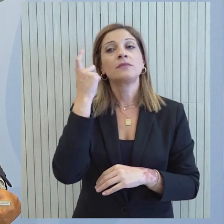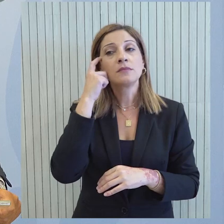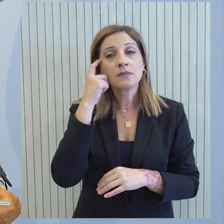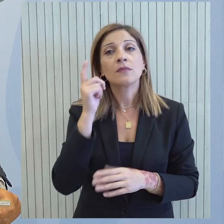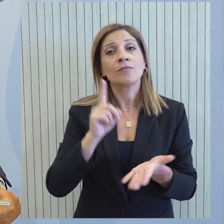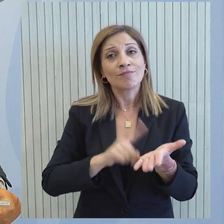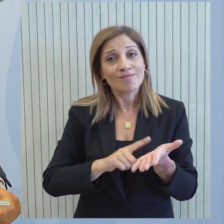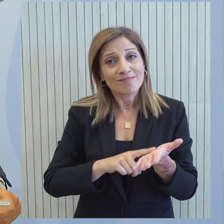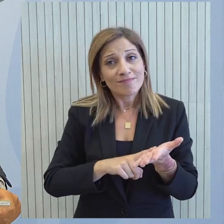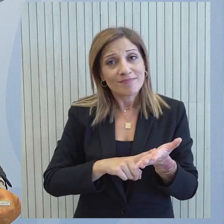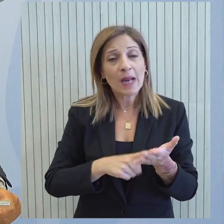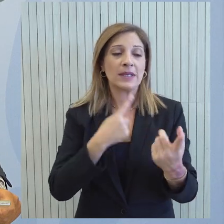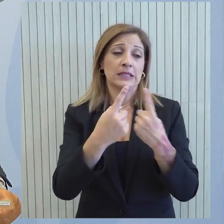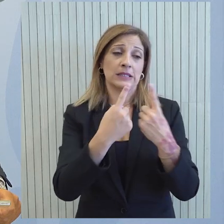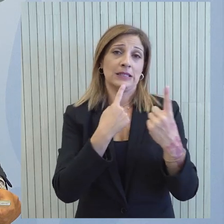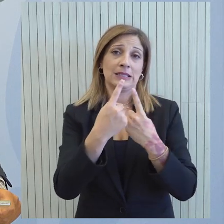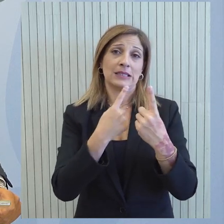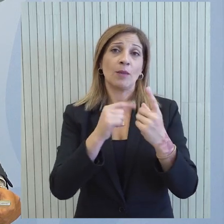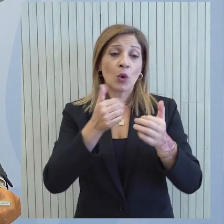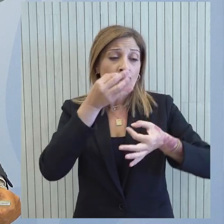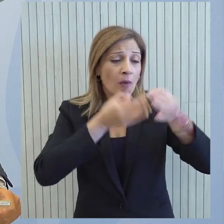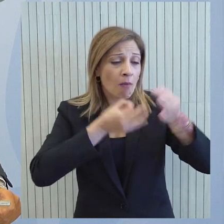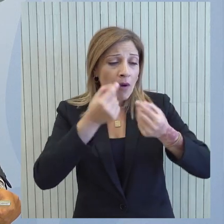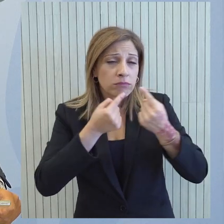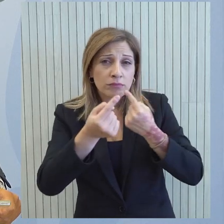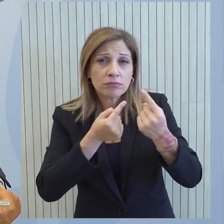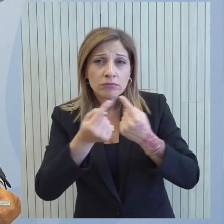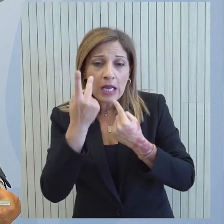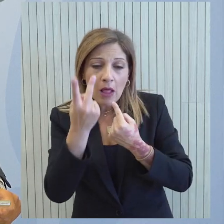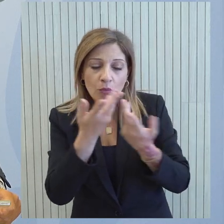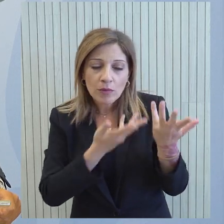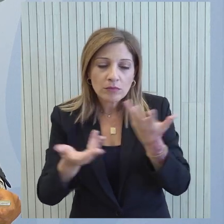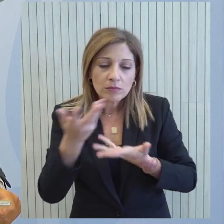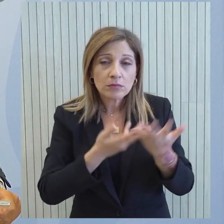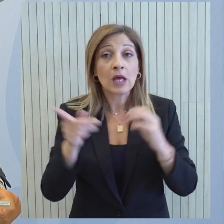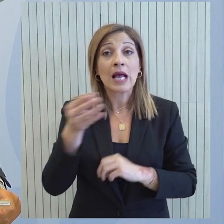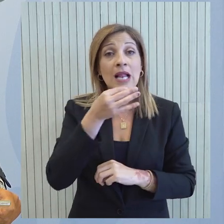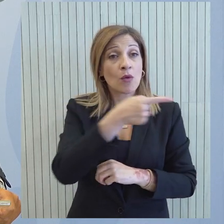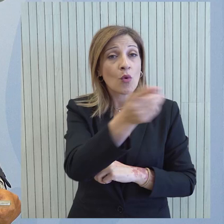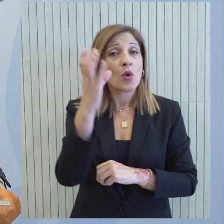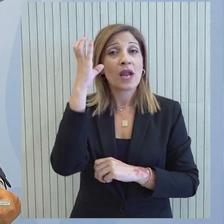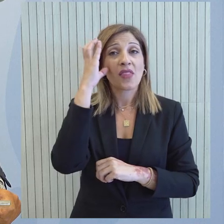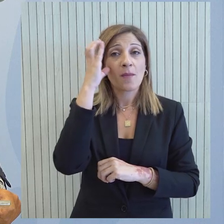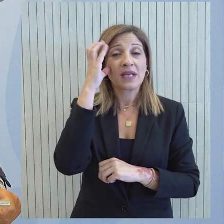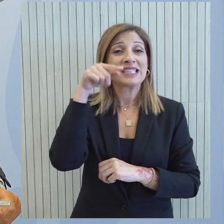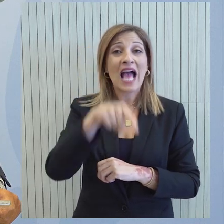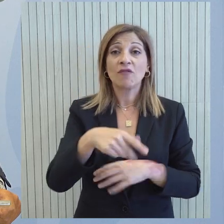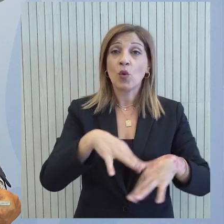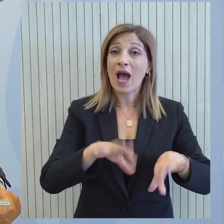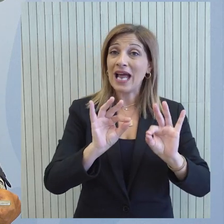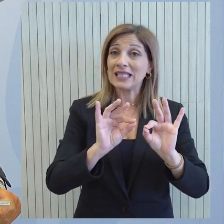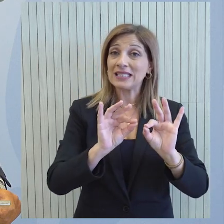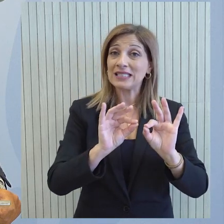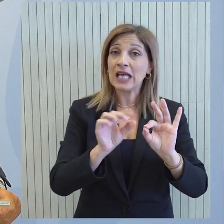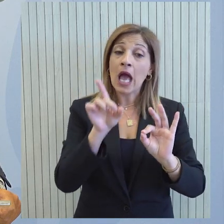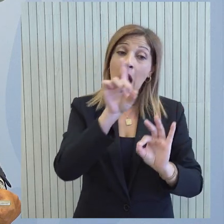αντιλαμβάνεστε, αυτό θα πρέπει να διασφαλιστεί και μέσα από τις συζητήσεις τις όποιες συζητήσεις κάνουμε Την ίδια στιγμή θα πρέπει να σας θυμίσω ότι αυτό το